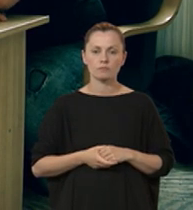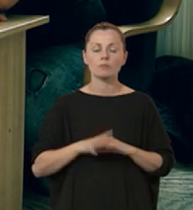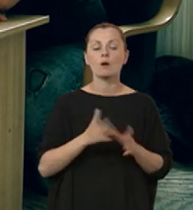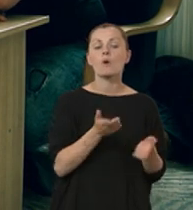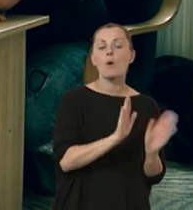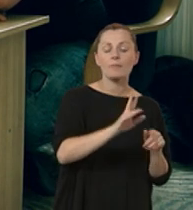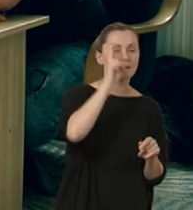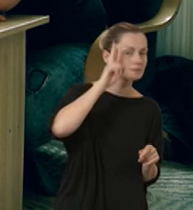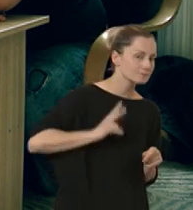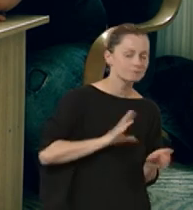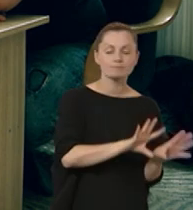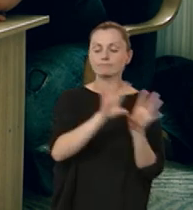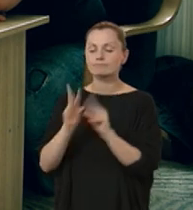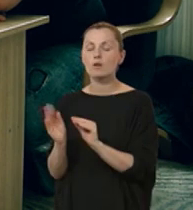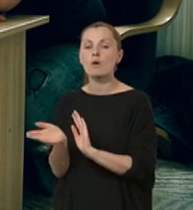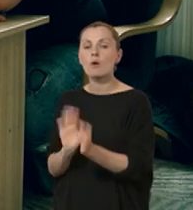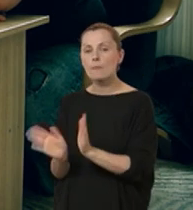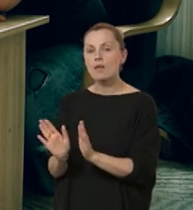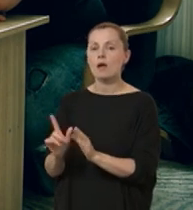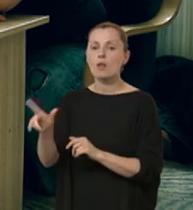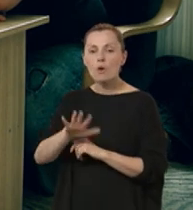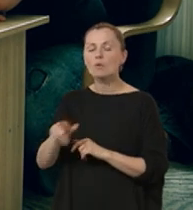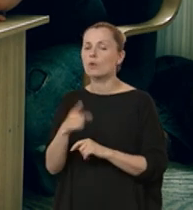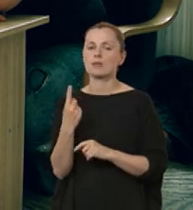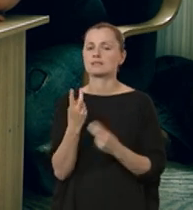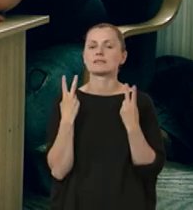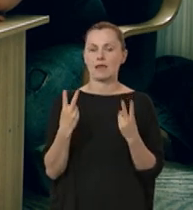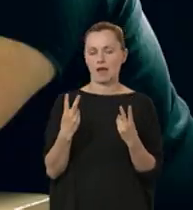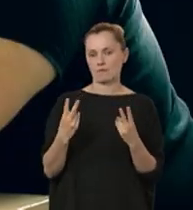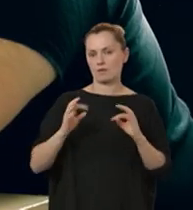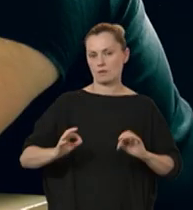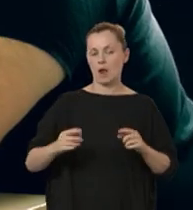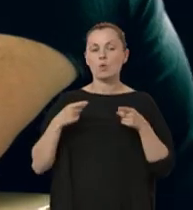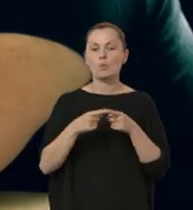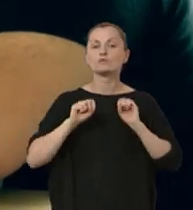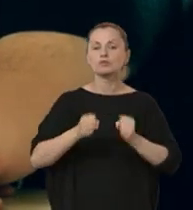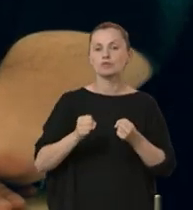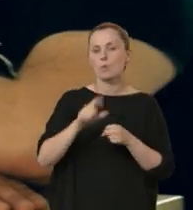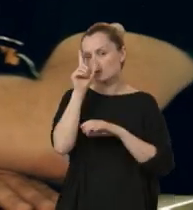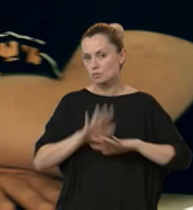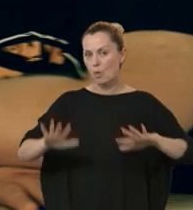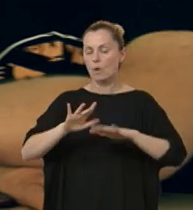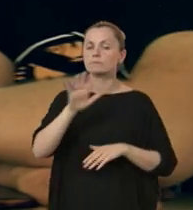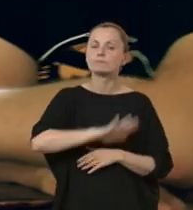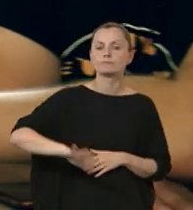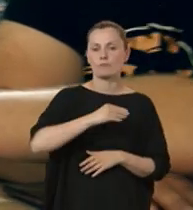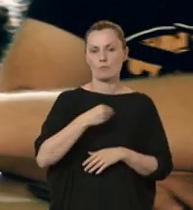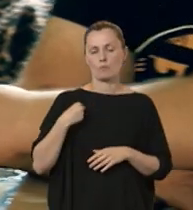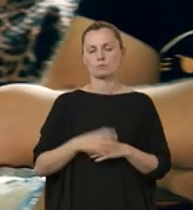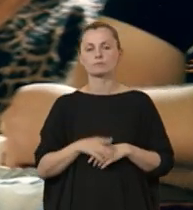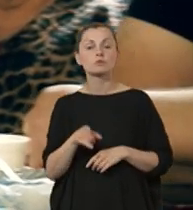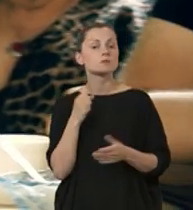Przejście od opieki instytucjonalnej do opieki lokalnej to jeden z najważniejszych obecnie kierunków działań społecznych w Polsce.